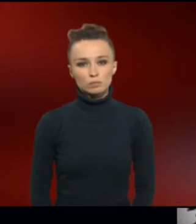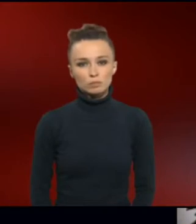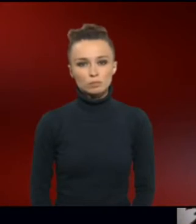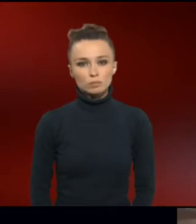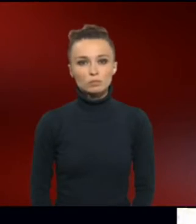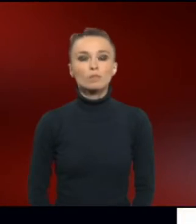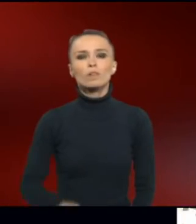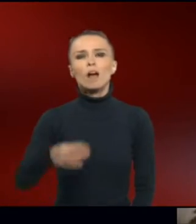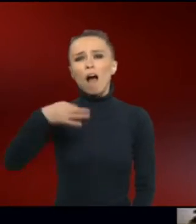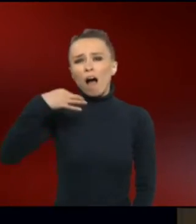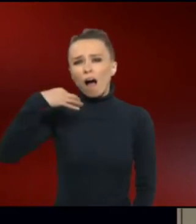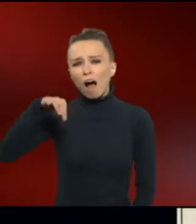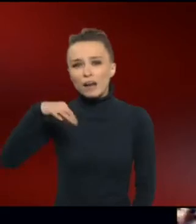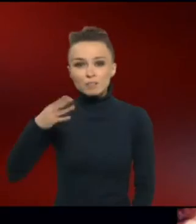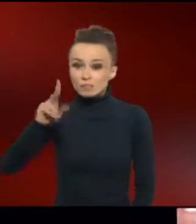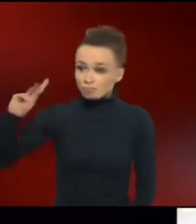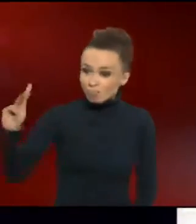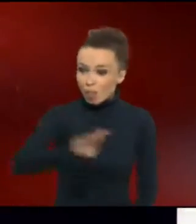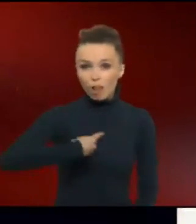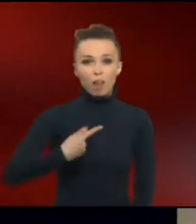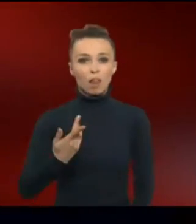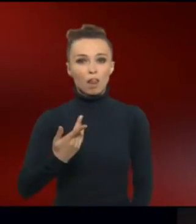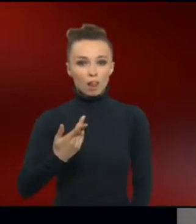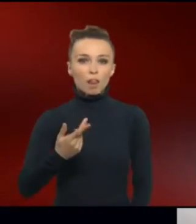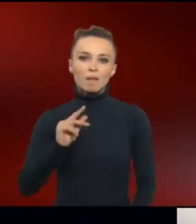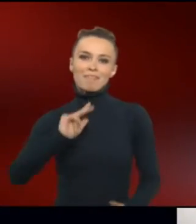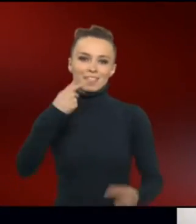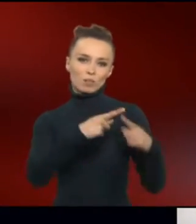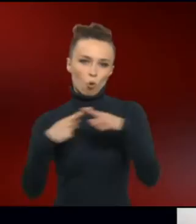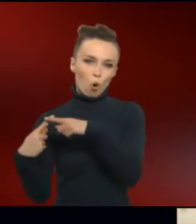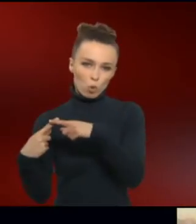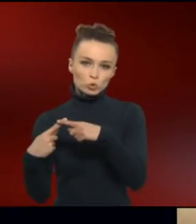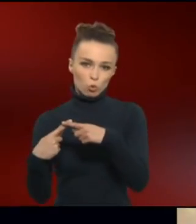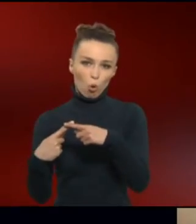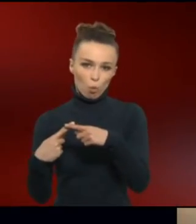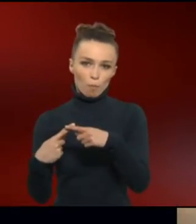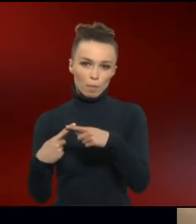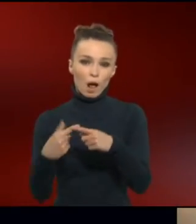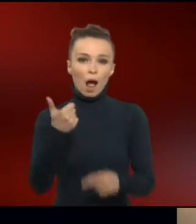Das Einzige, was sie gemeinsam haben, ist ein drittes Chromosom 21.